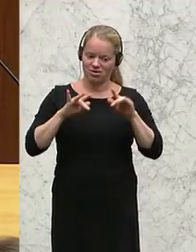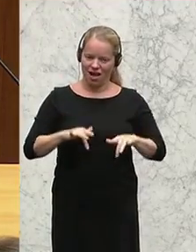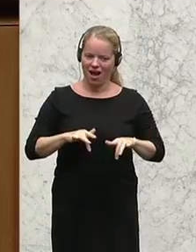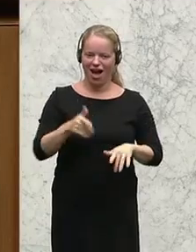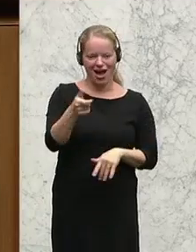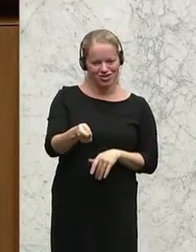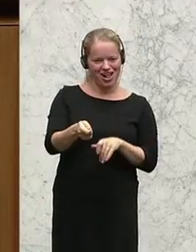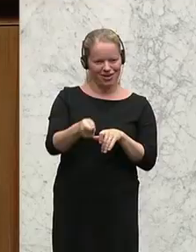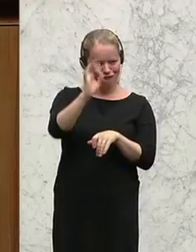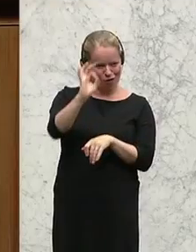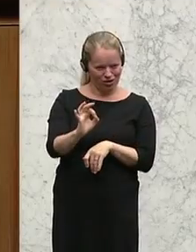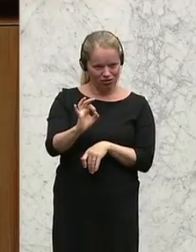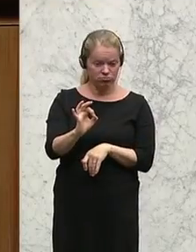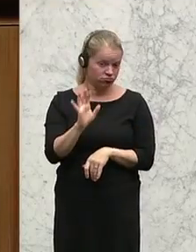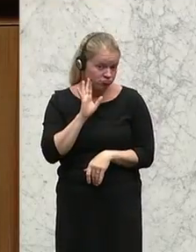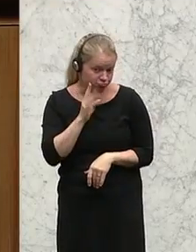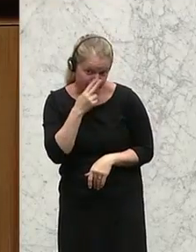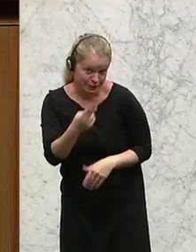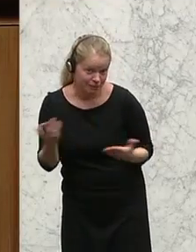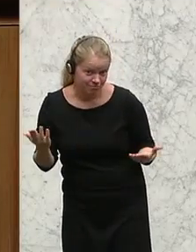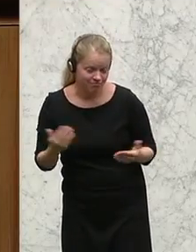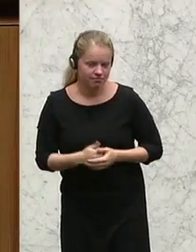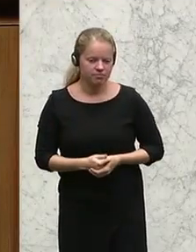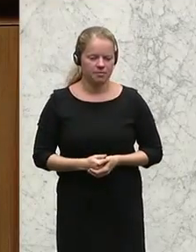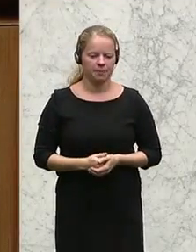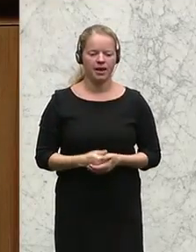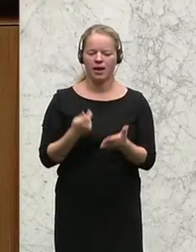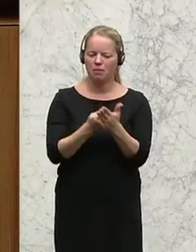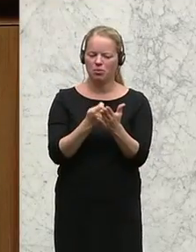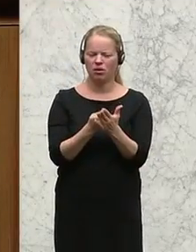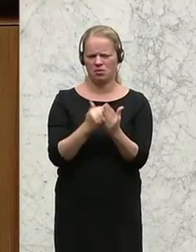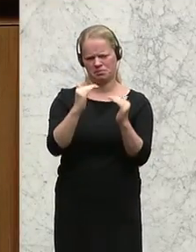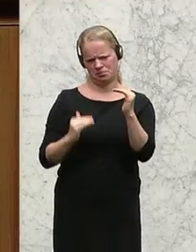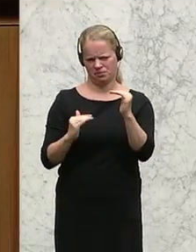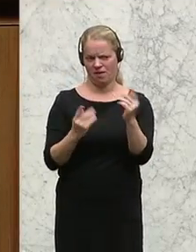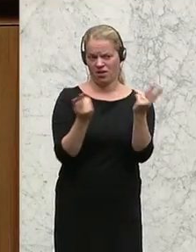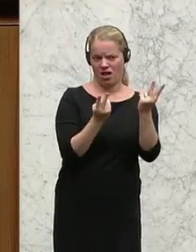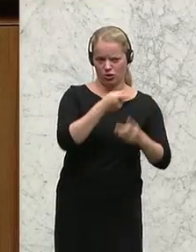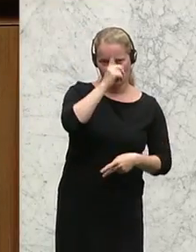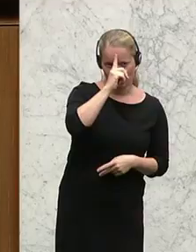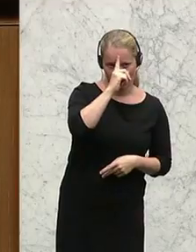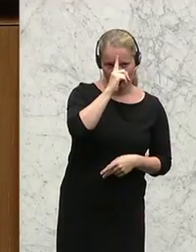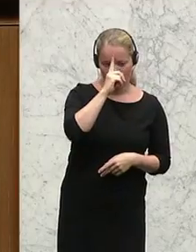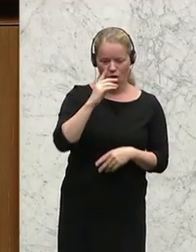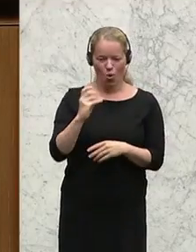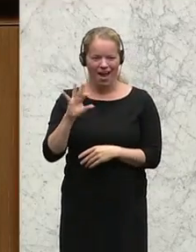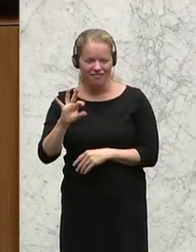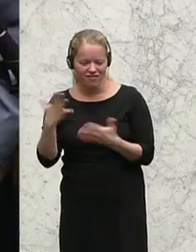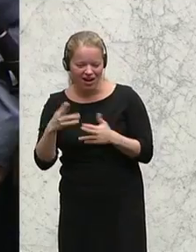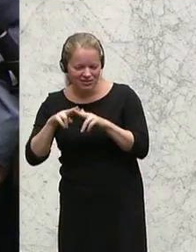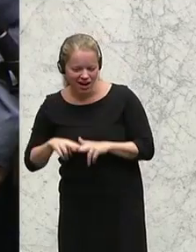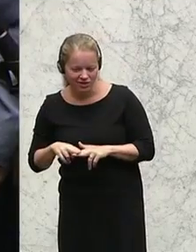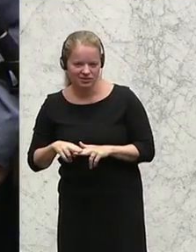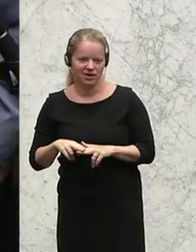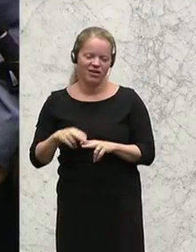herauslesen können. Und die Gebühren sind übrigens niedriger als in Deutschland. Was ihm bleibt, was dem ORF bleibt, und der Abzug von